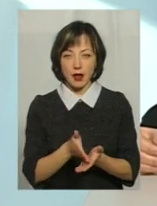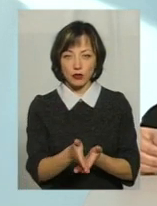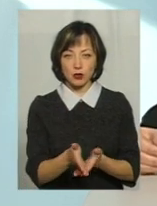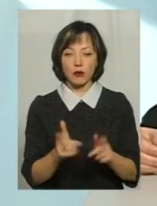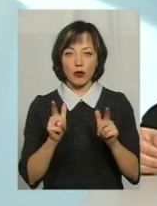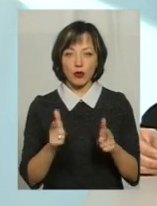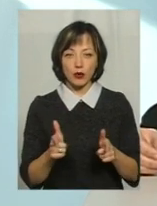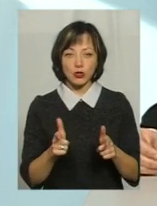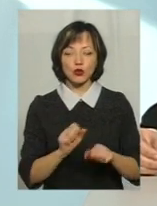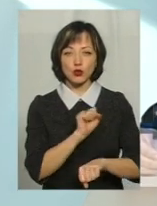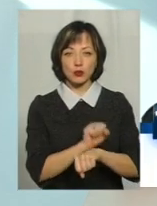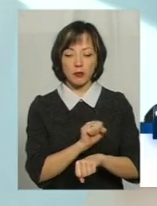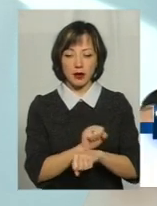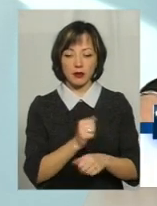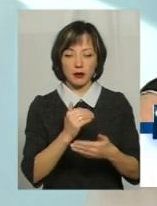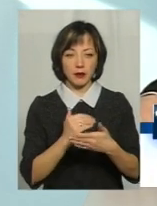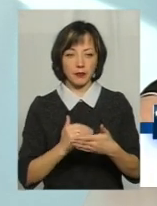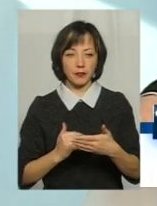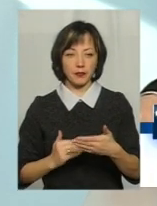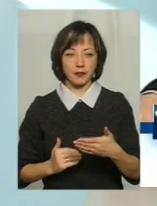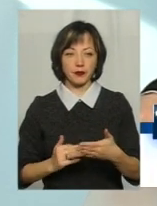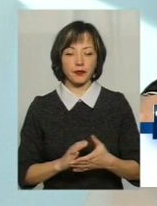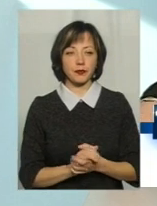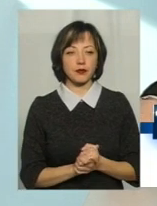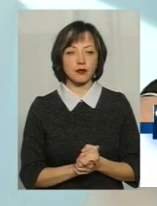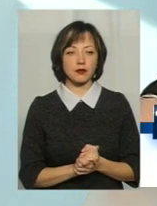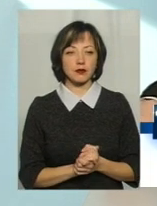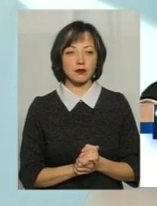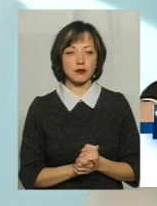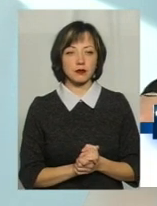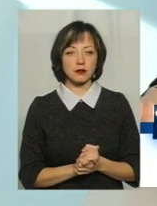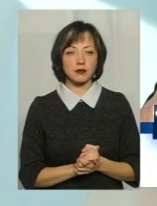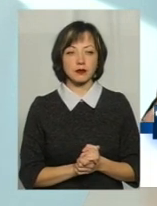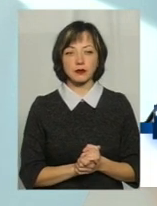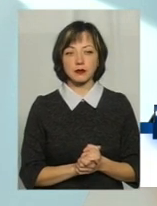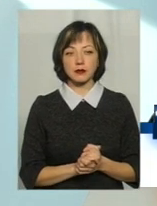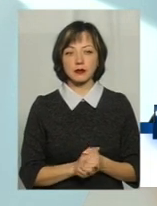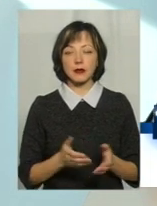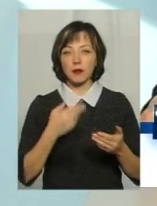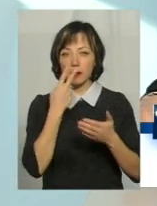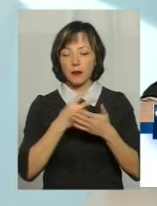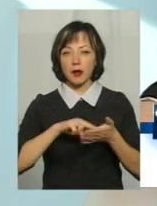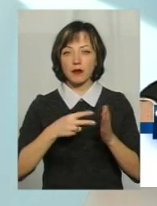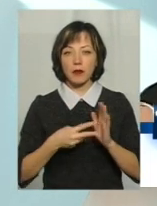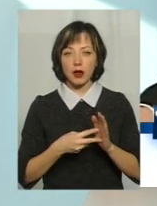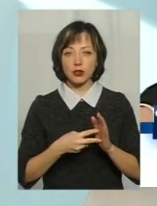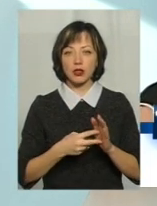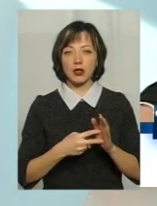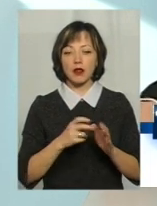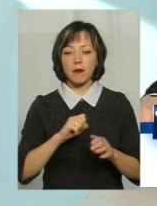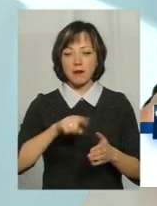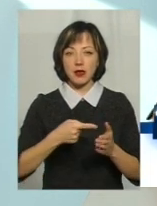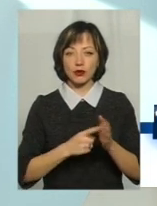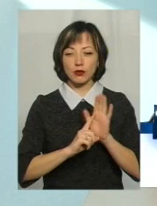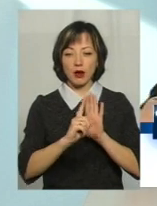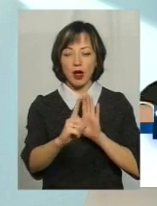погоджуємо зупинки. Ми передбачили протягом його курсування по місту декілька зупинків. Не так